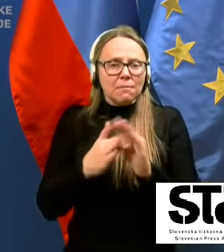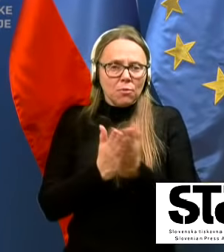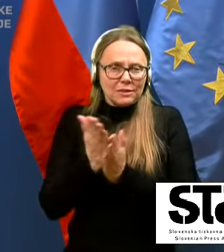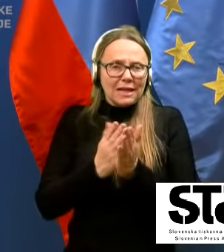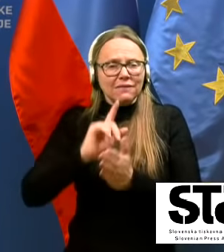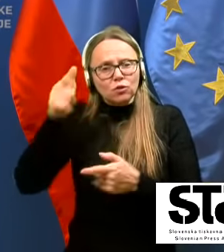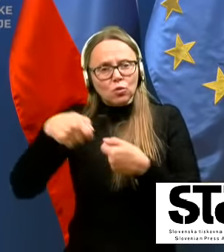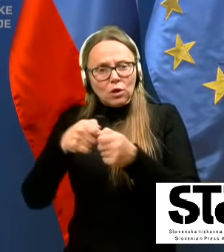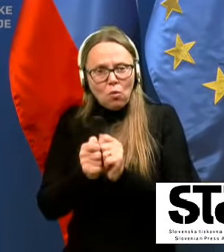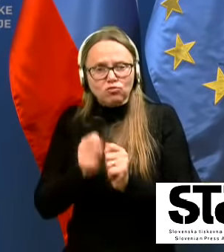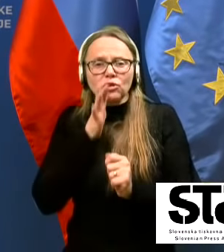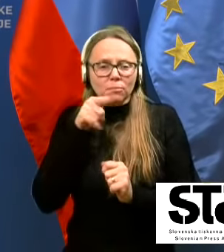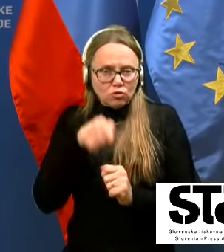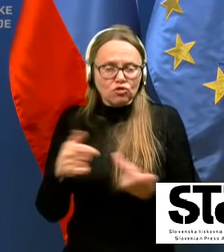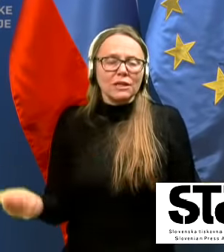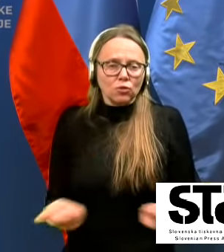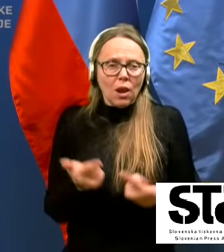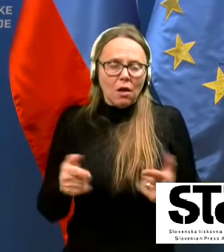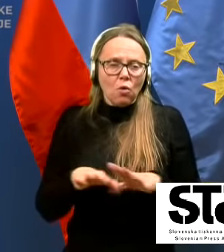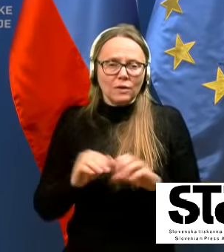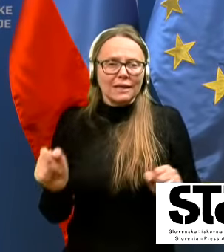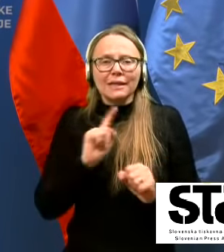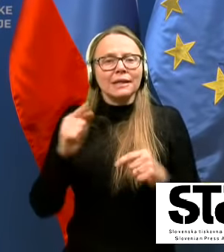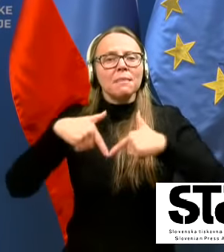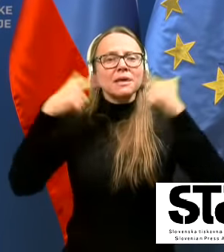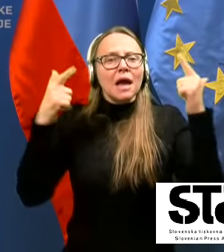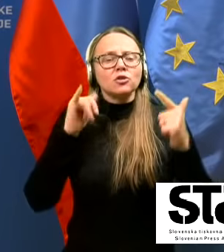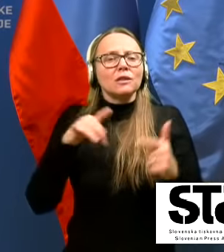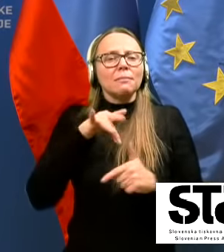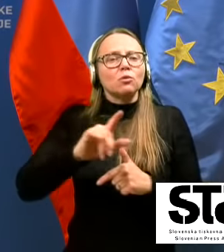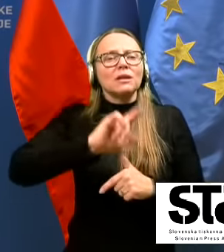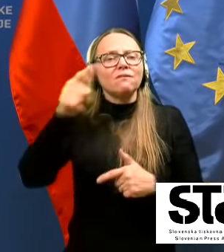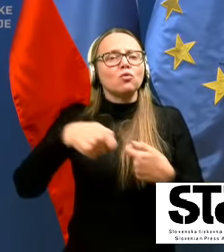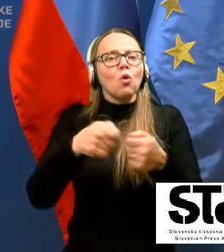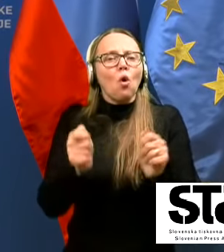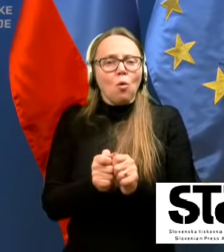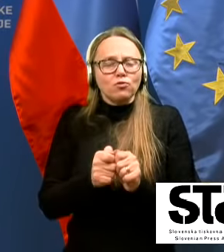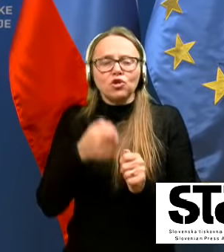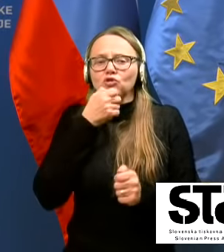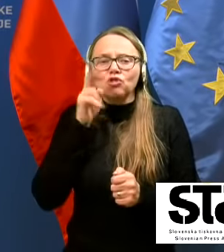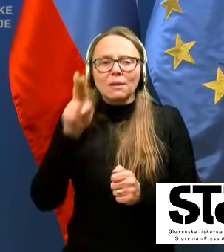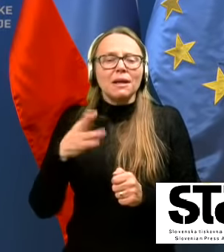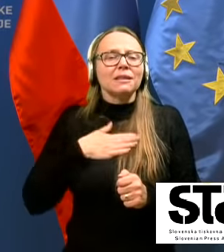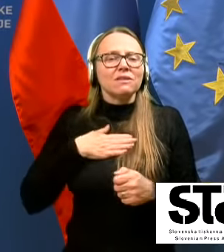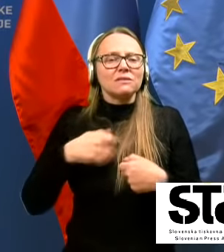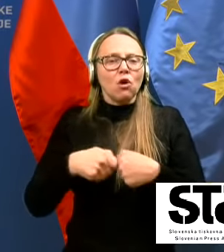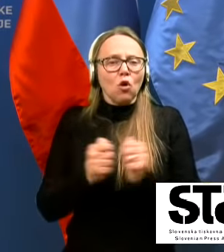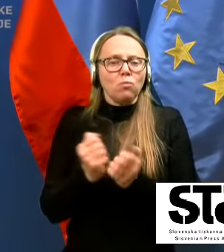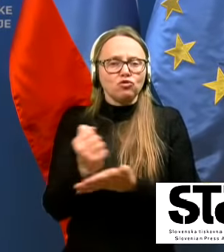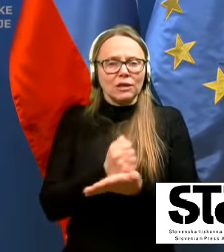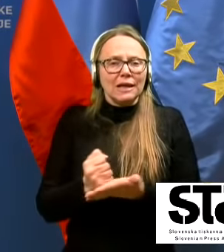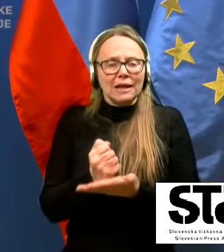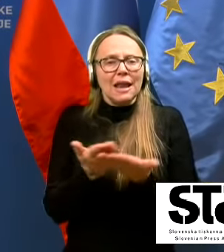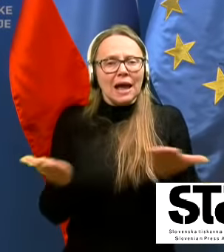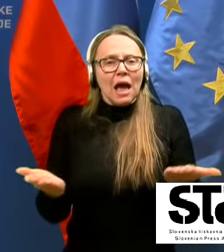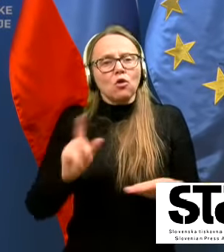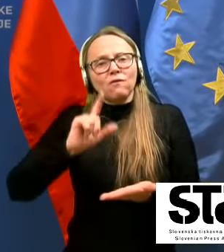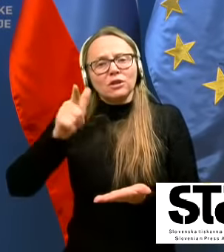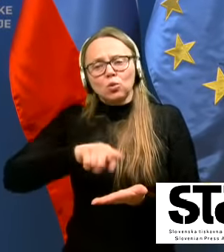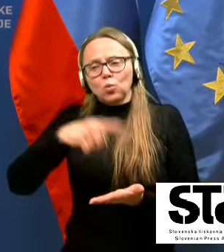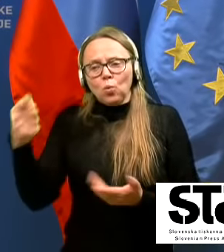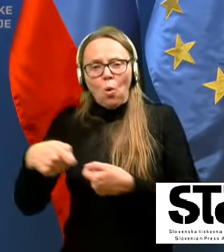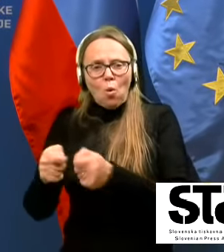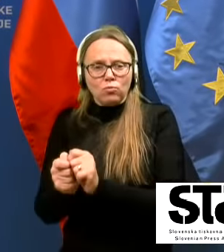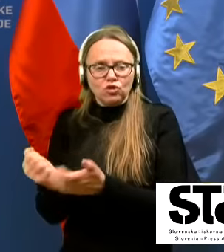občini, boste to lahko naredili. Ni pa jasno, da bi hodili v drugo občino, vkolikor imate v svoji občini lekarno, v drugo občino v